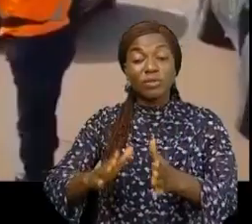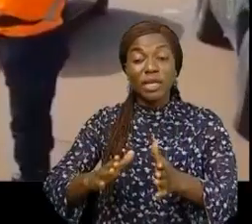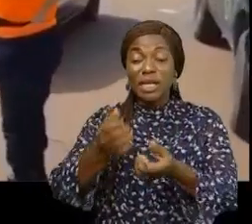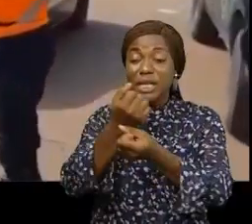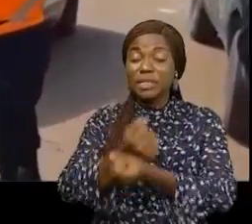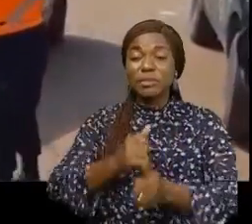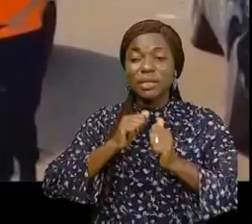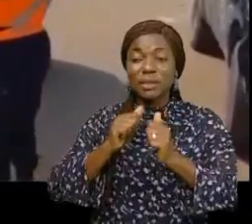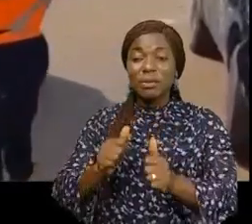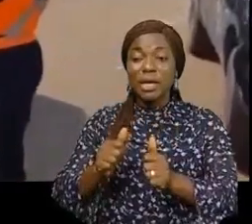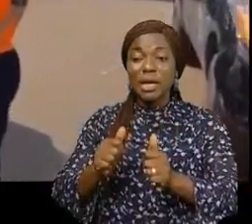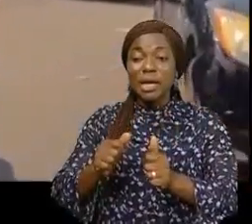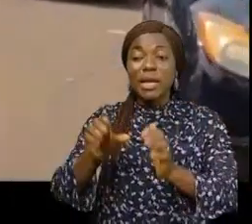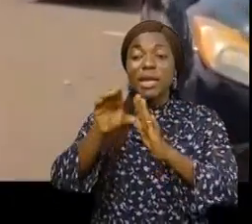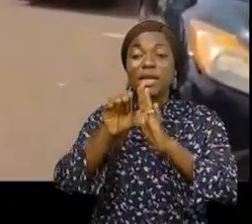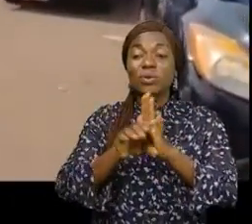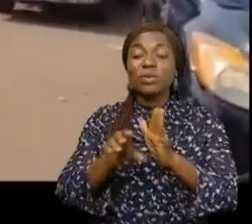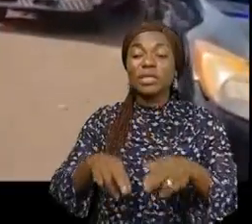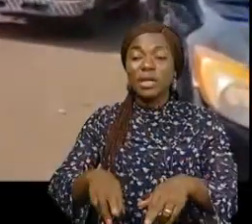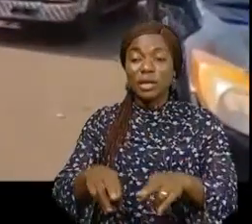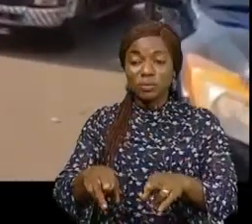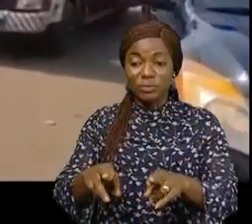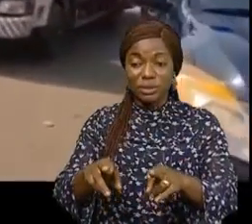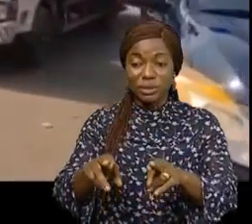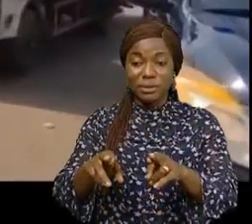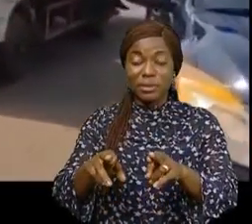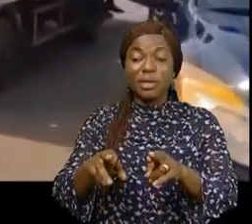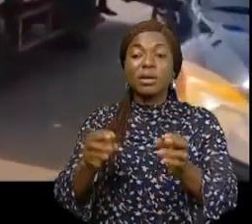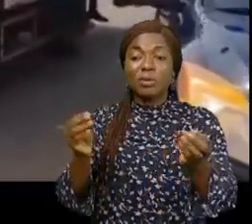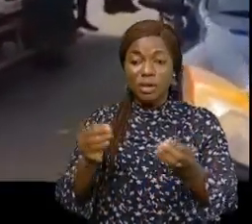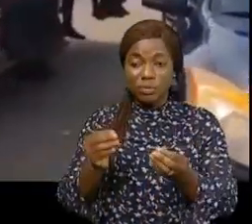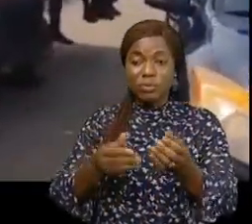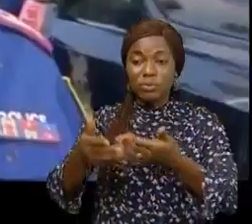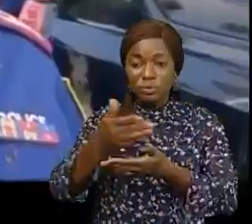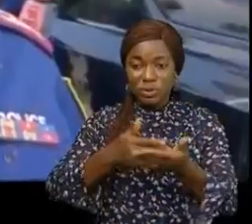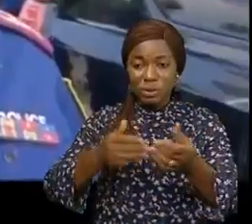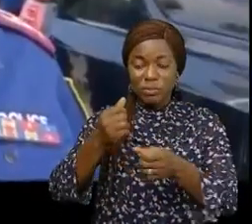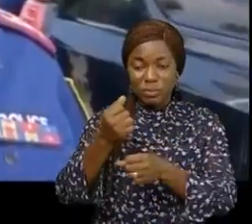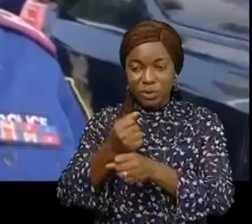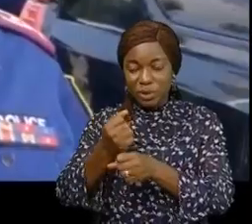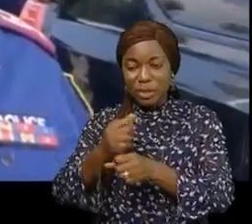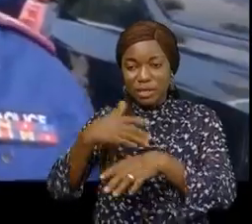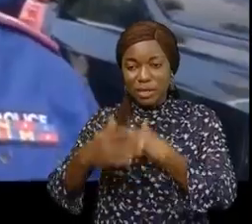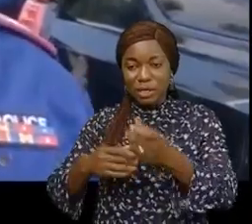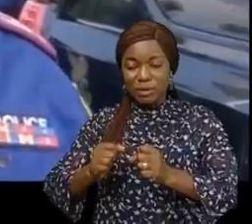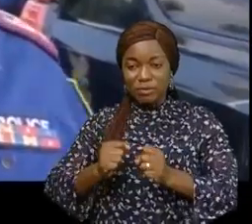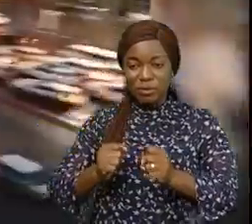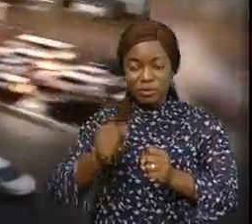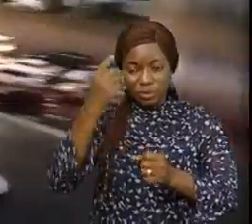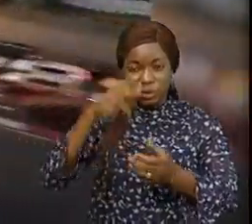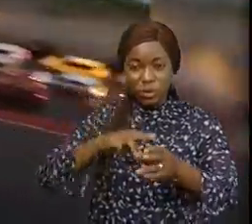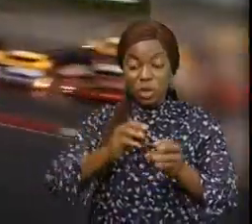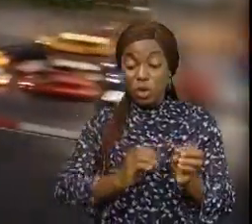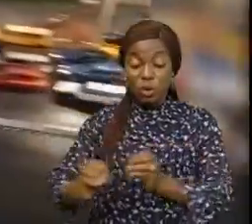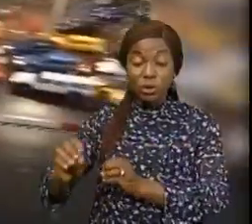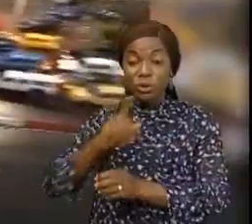si nous étions dans une jungle ces policiers ils ont été recyclés pour utiliser de toute la force pour qu'il y ait de l'ordre dans les